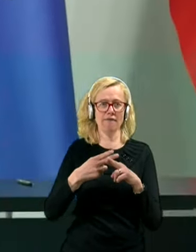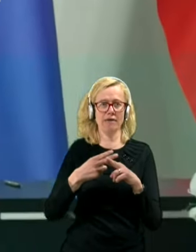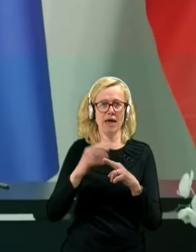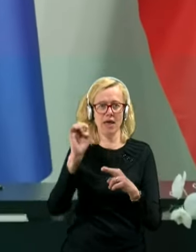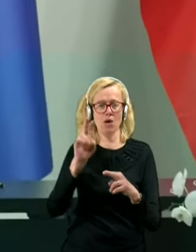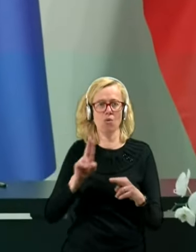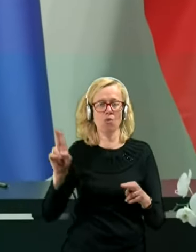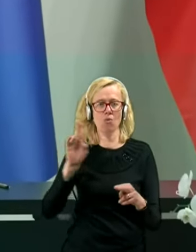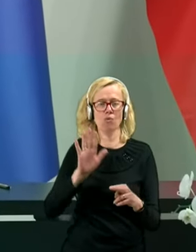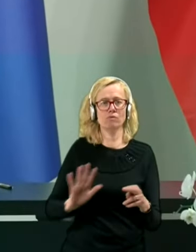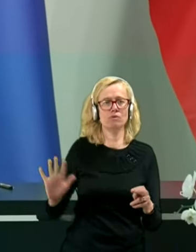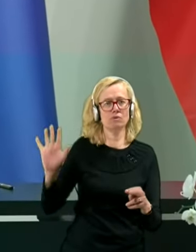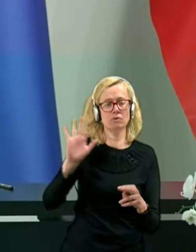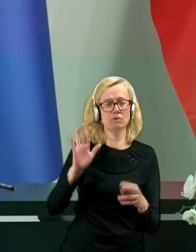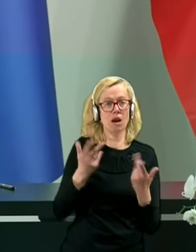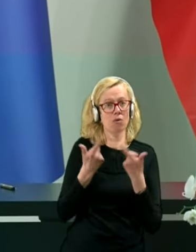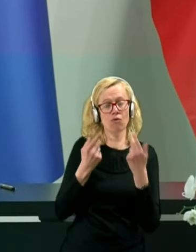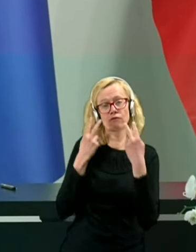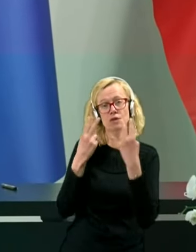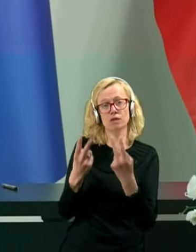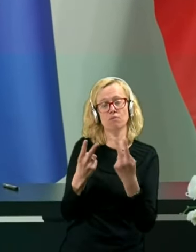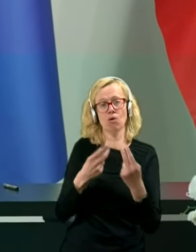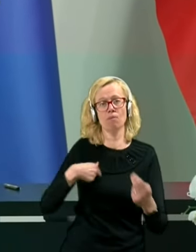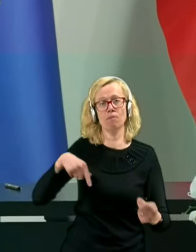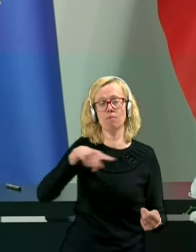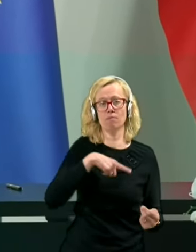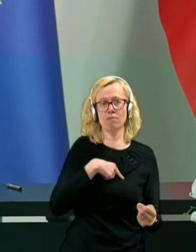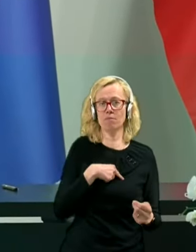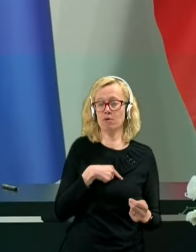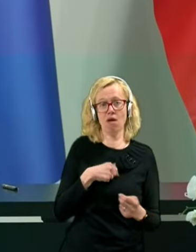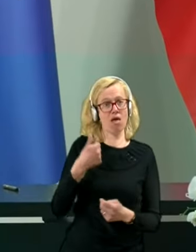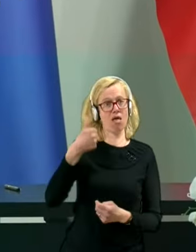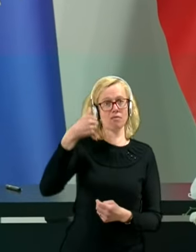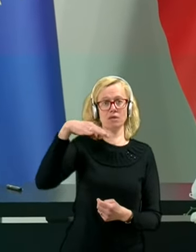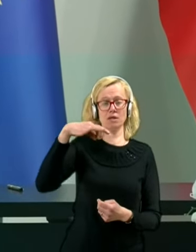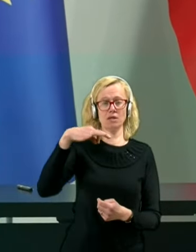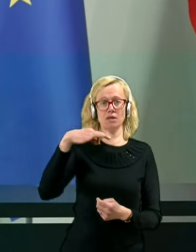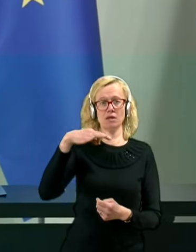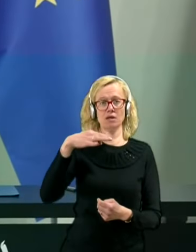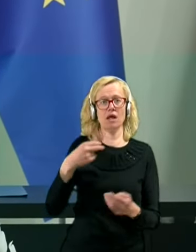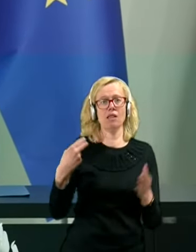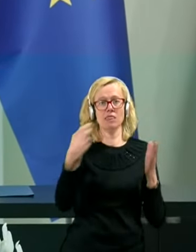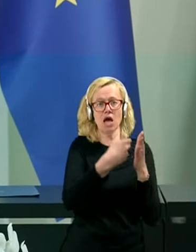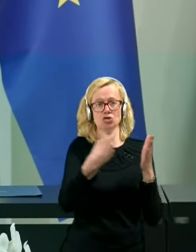lahko vidimo, da smo praktično edini, ki smo naslovili vse,